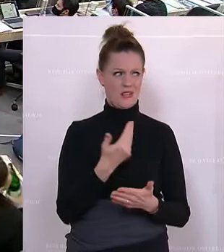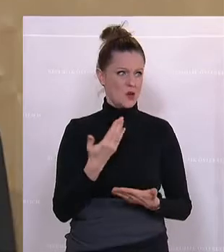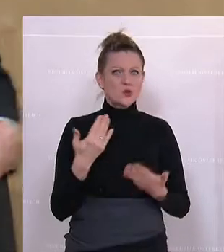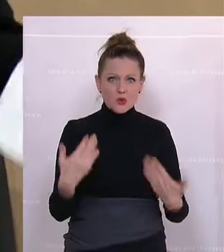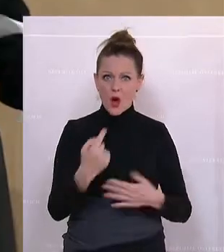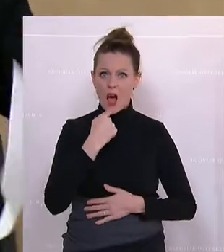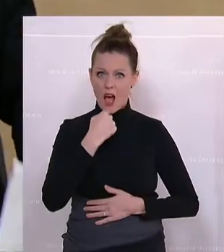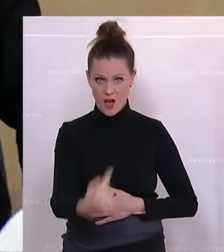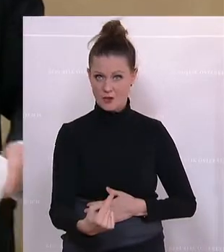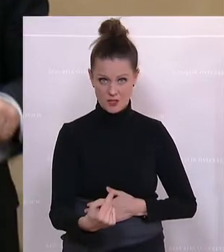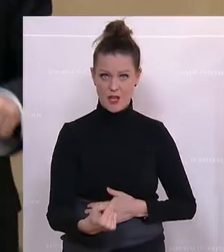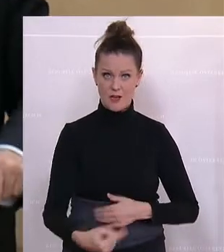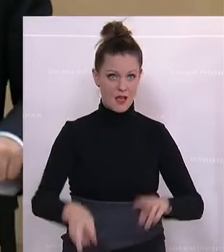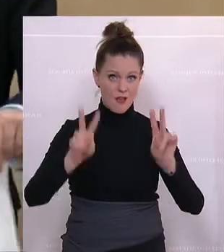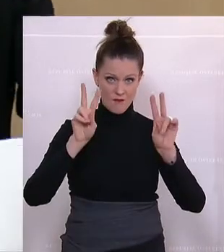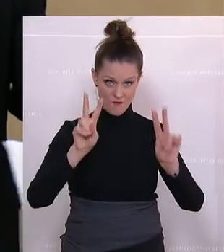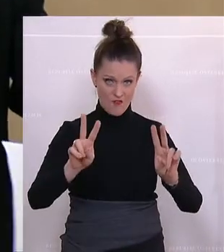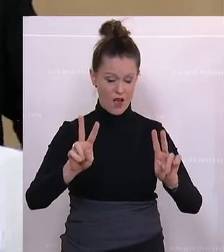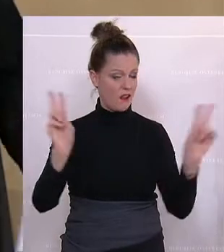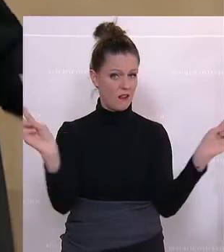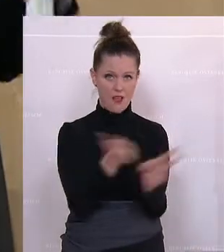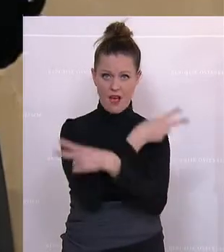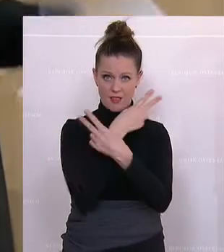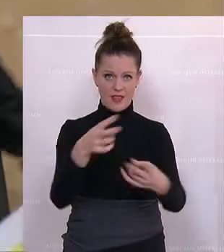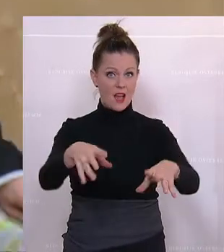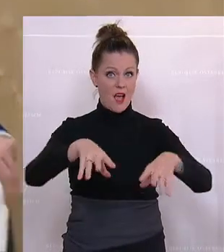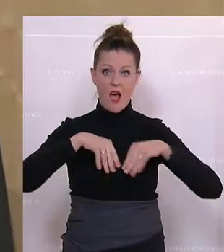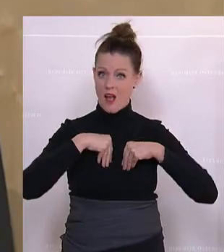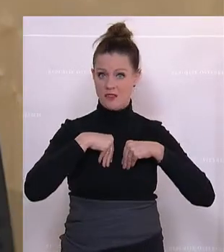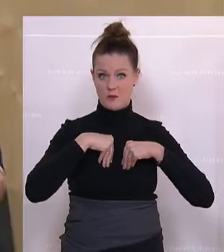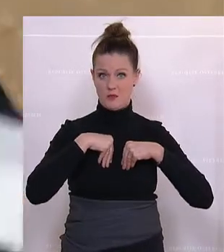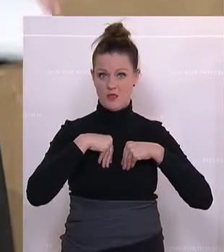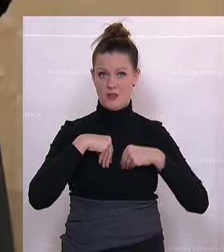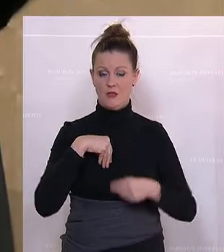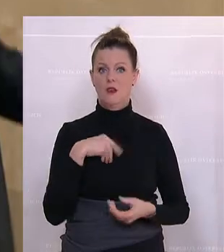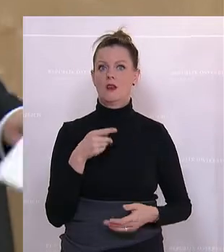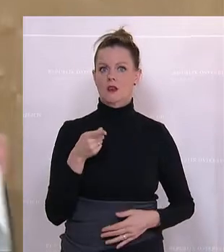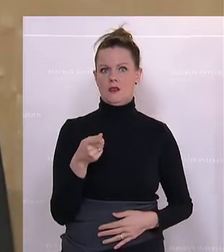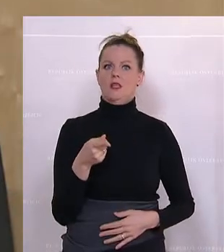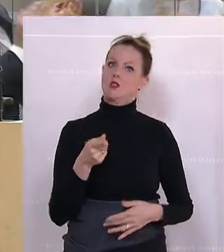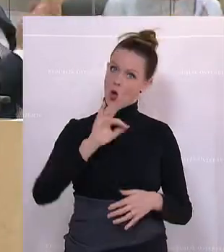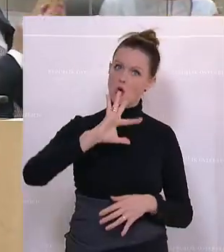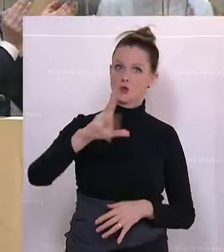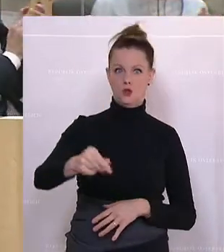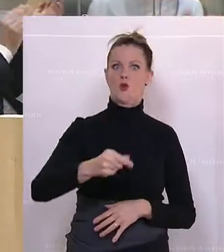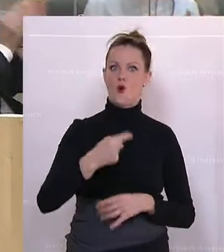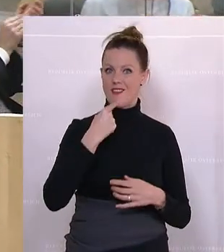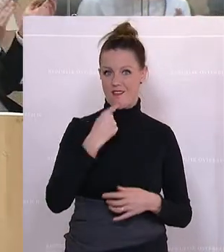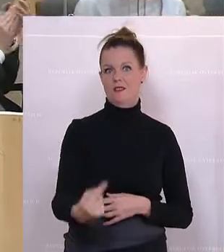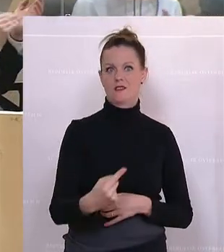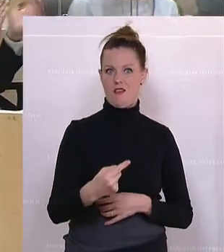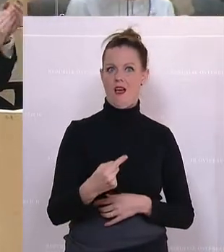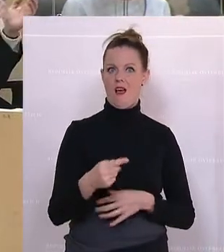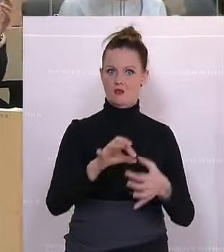worden. Ich halte das für nicht hinnehmbar und das ist noch eine angeziemene diplomatische Formulierung von der